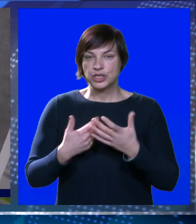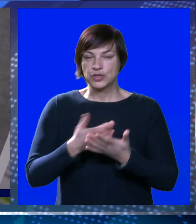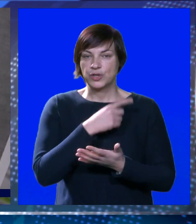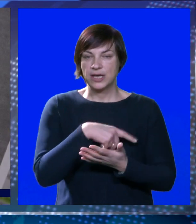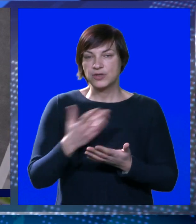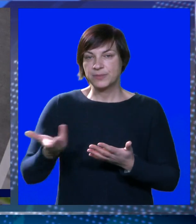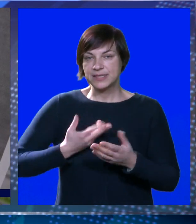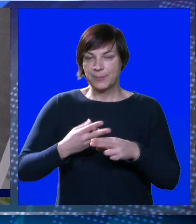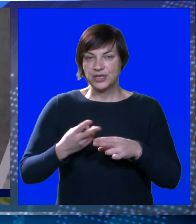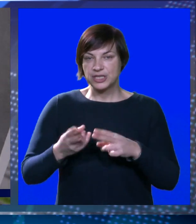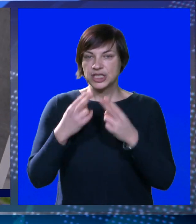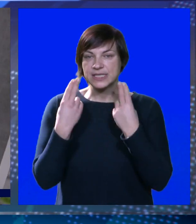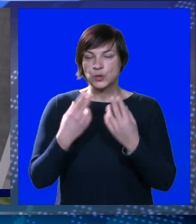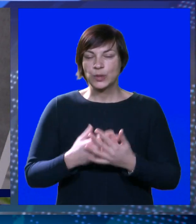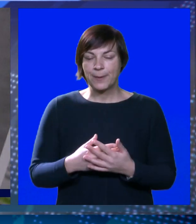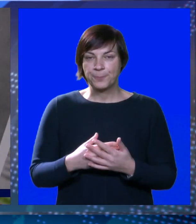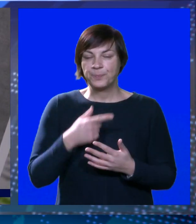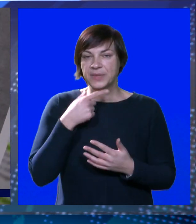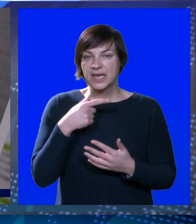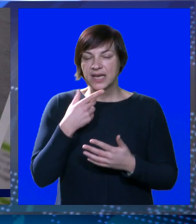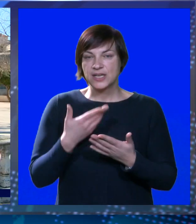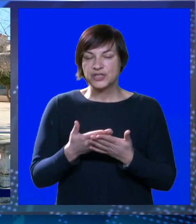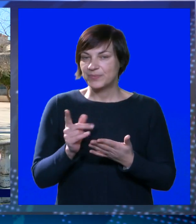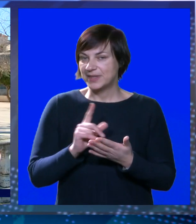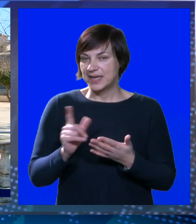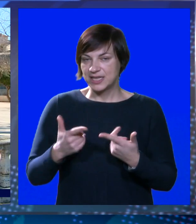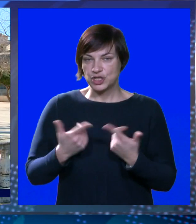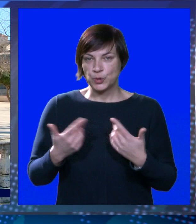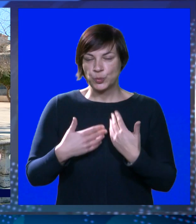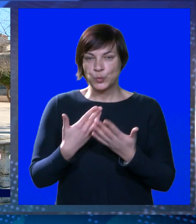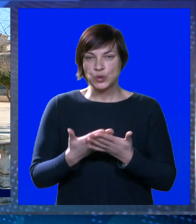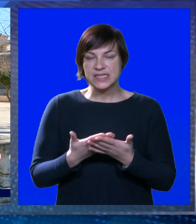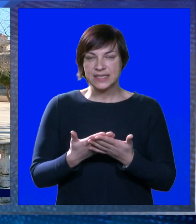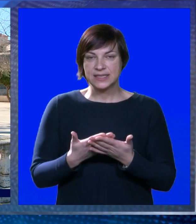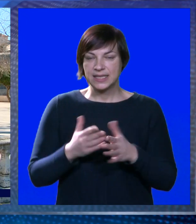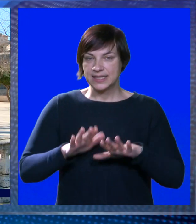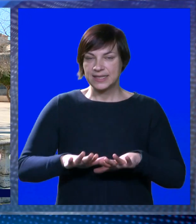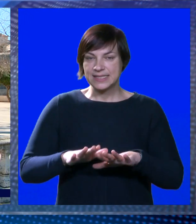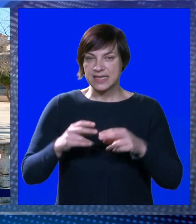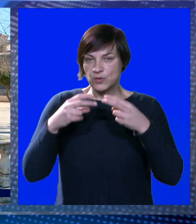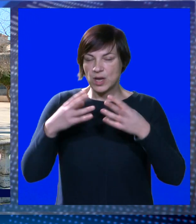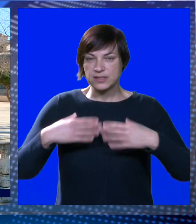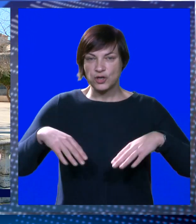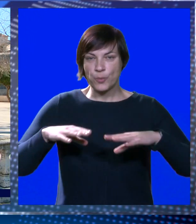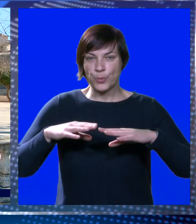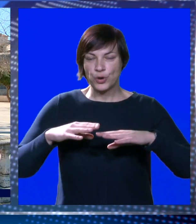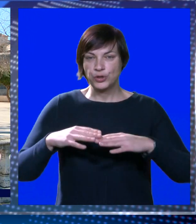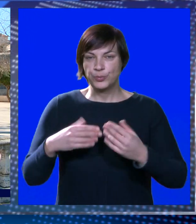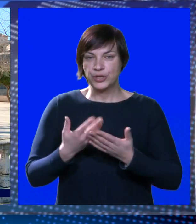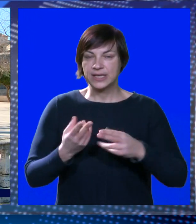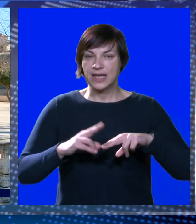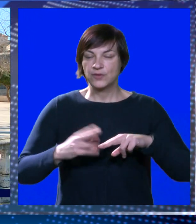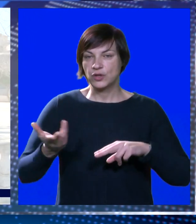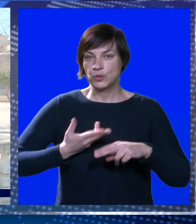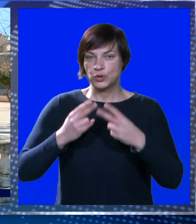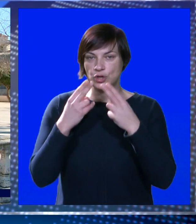i osobno zaprijemio rješenje suda. Kažem vam da nećemo dopustiti da sjedi u nadzor na odboru jer je tako